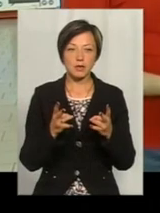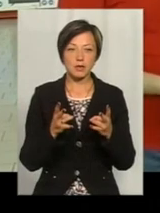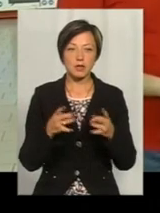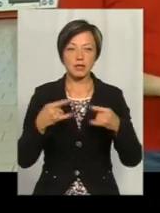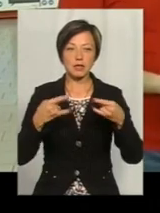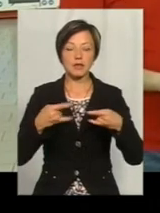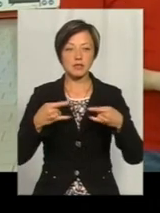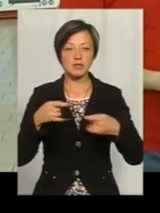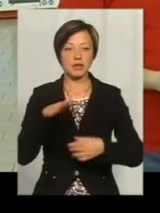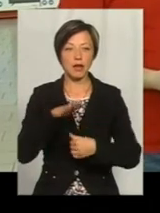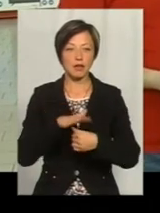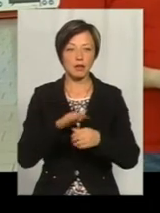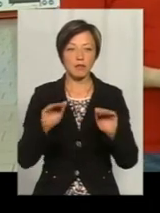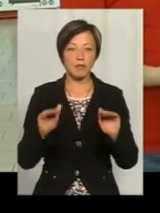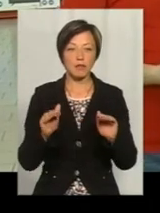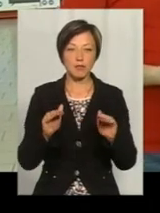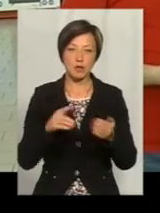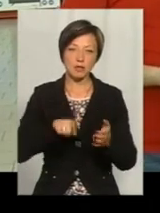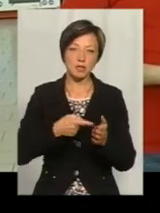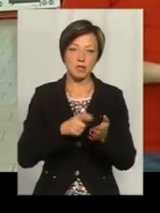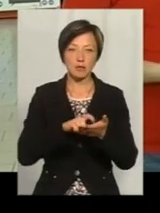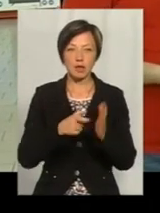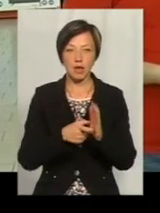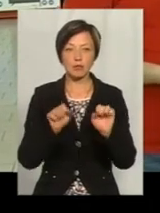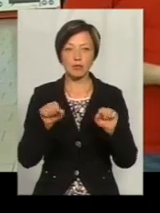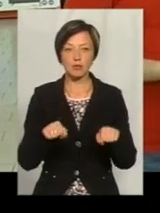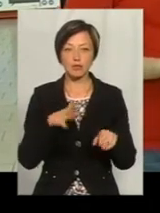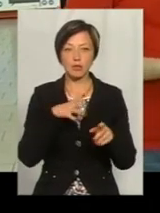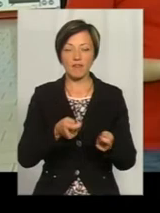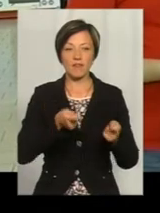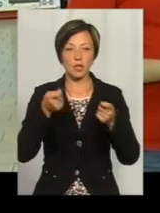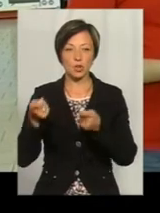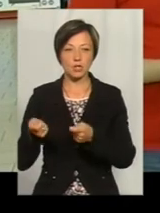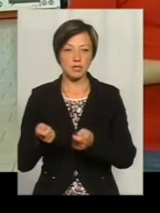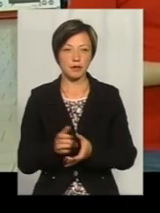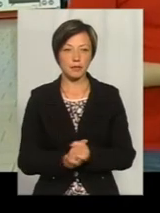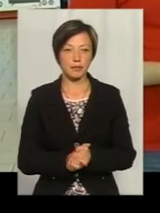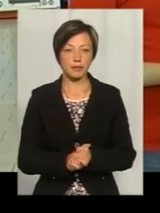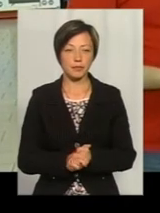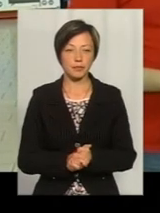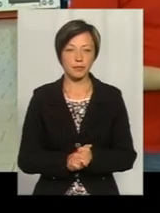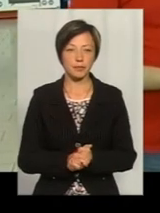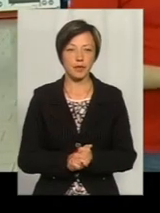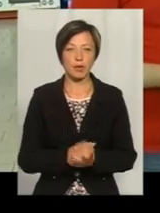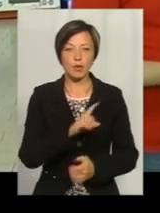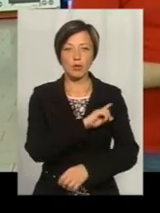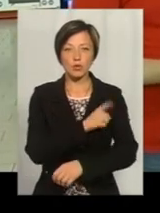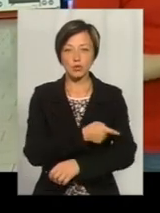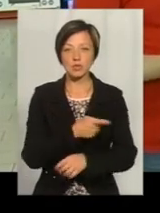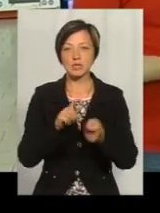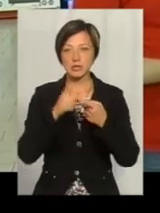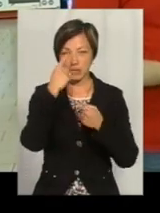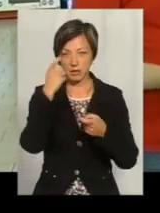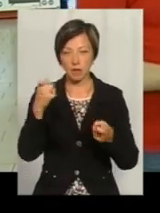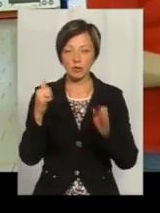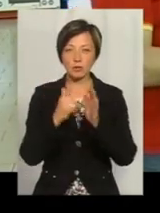телевізійна антенна. Вона в межах міста може бути кімнатна, може бути виносна. Оскільки потужний сигнал, розміщуємо